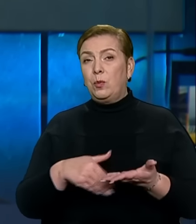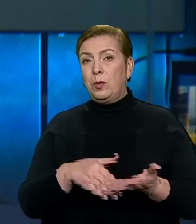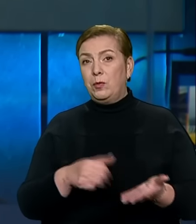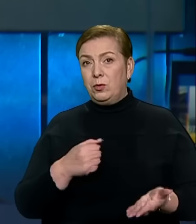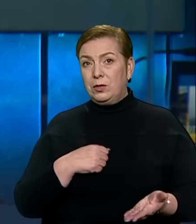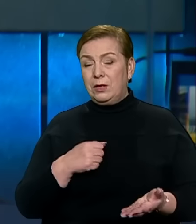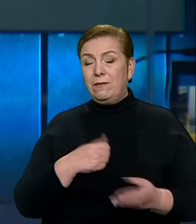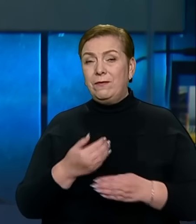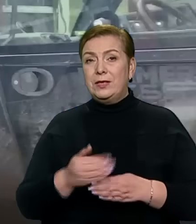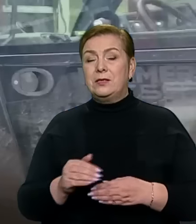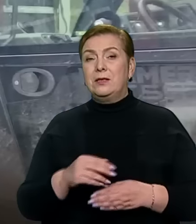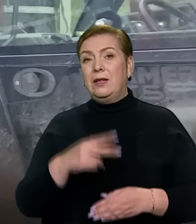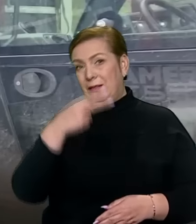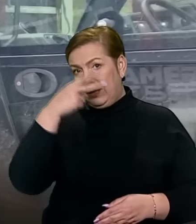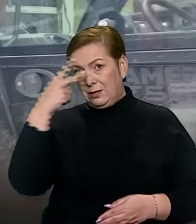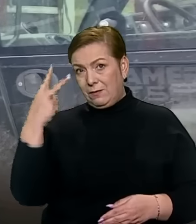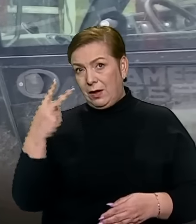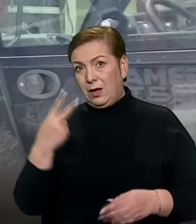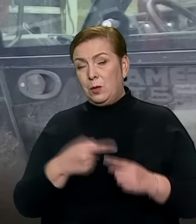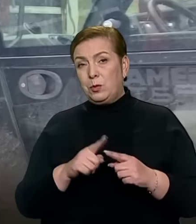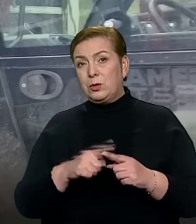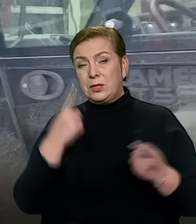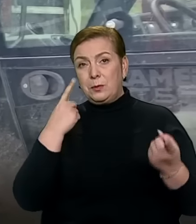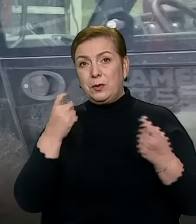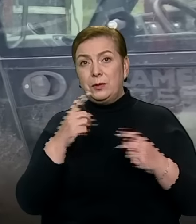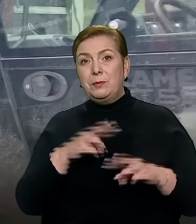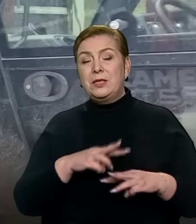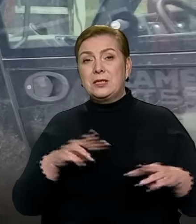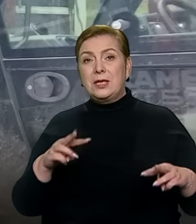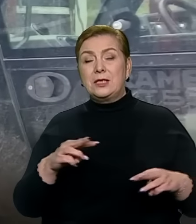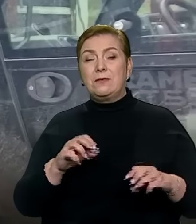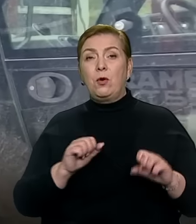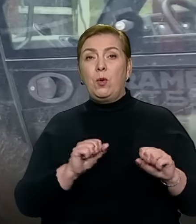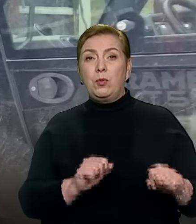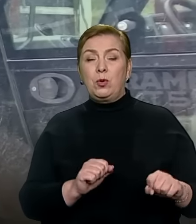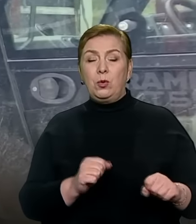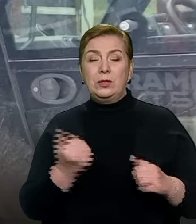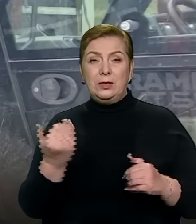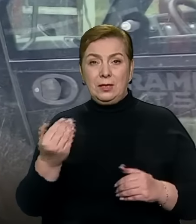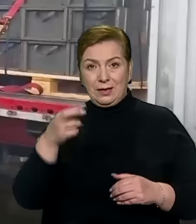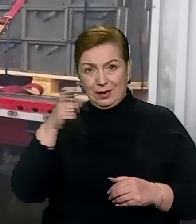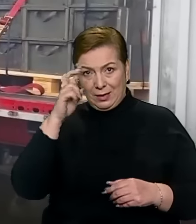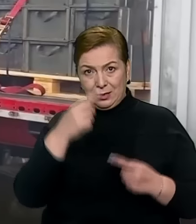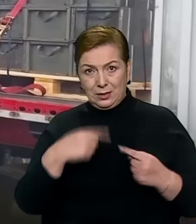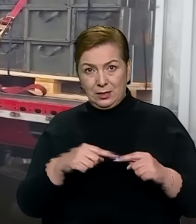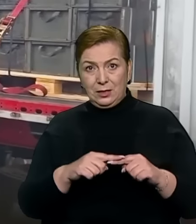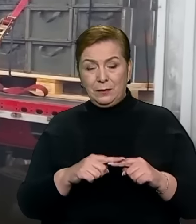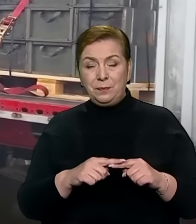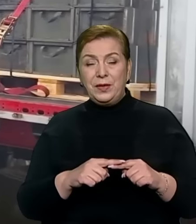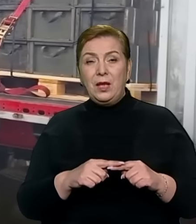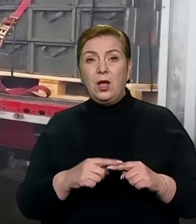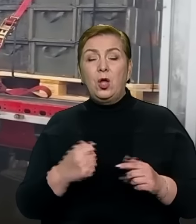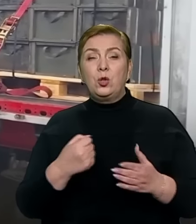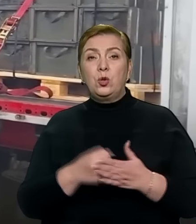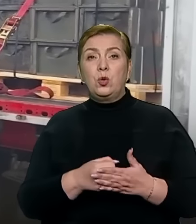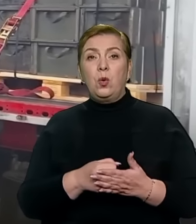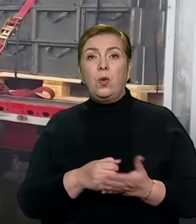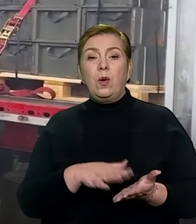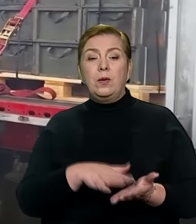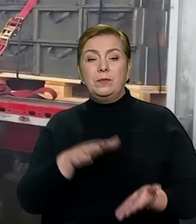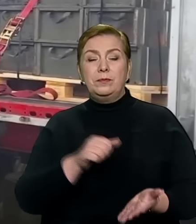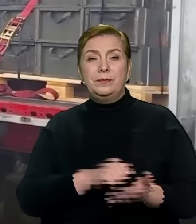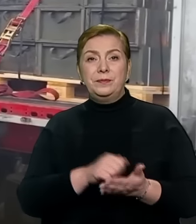Про це на офіційному сайті повідомило Міністерство оборони країни. За даними відомства, до нового пакету увійшли понад